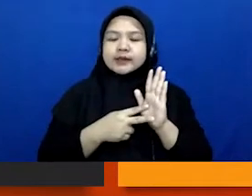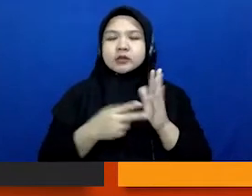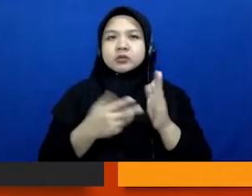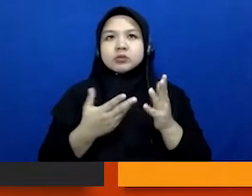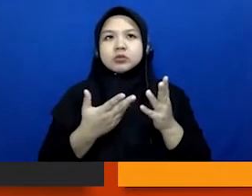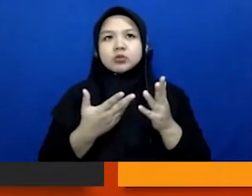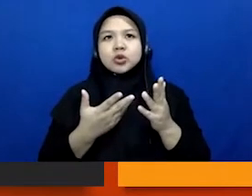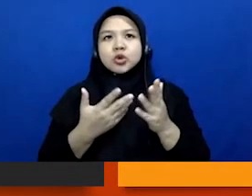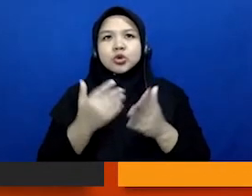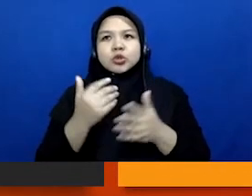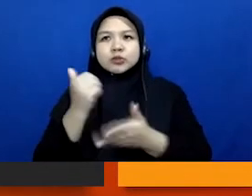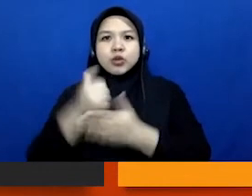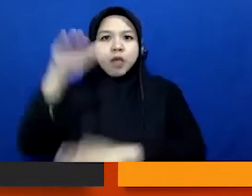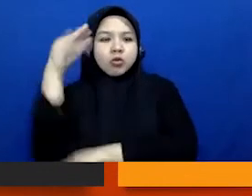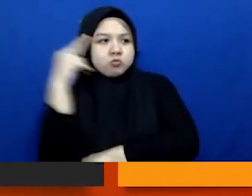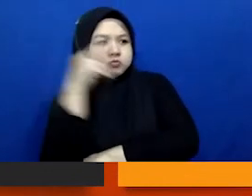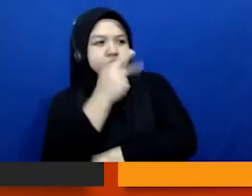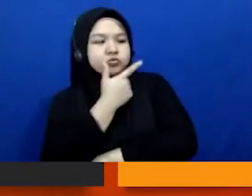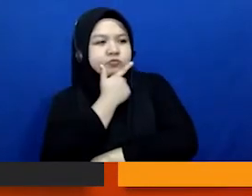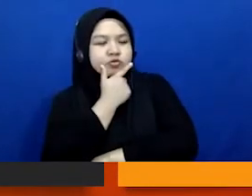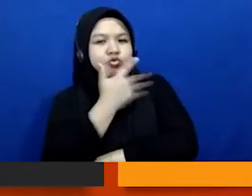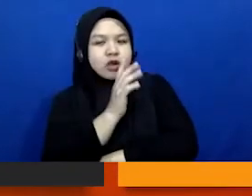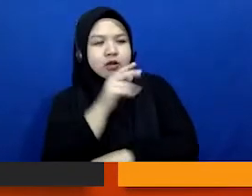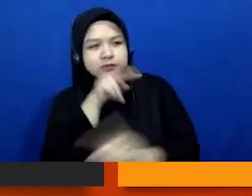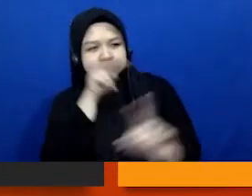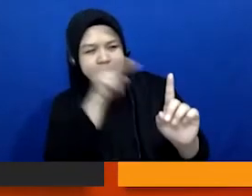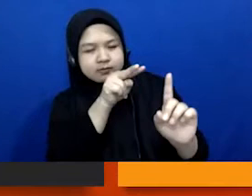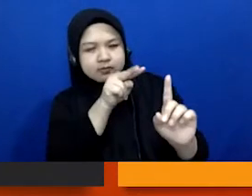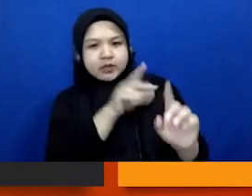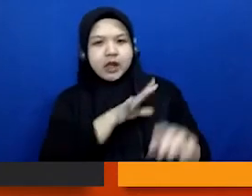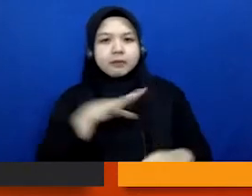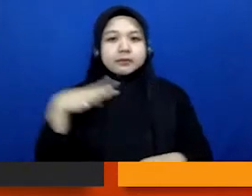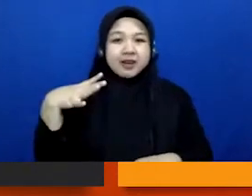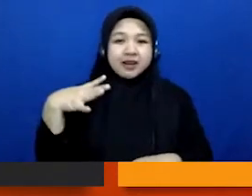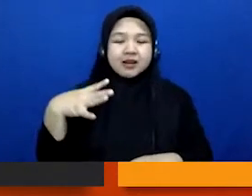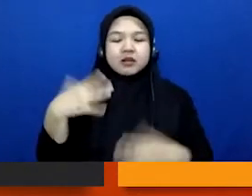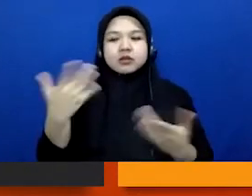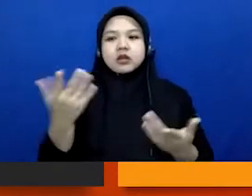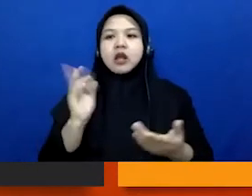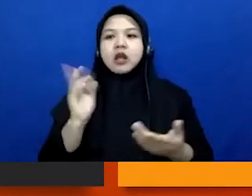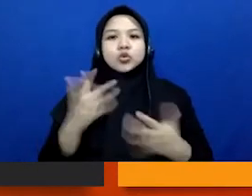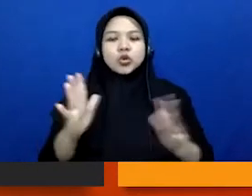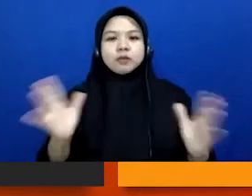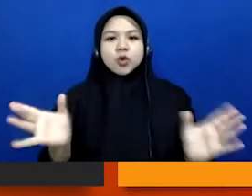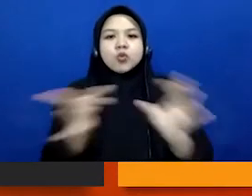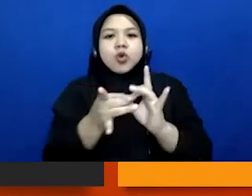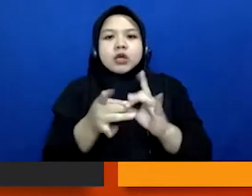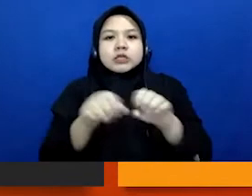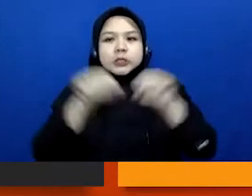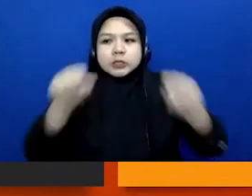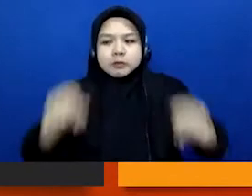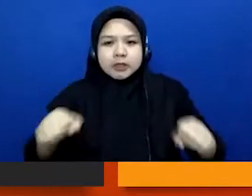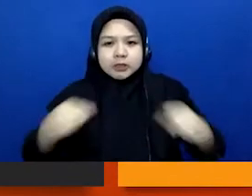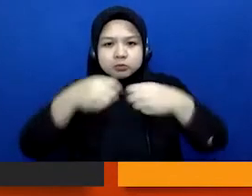sebenarnya sudah mengincar lama, dan segala macamnya. Jadi artinya ada sebuah sifat yang sistematis. Misalnya kalau